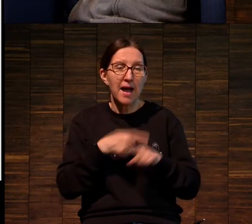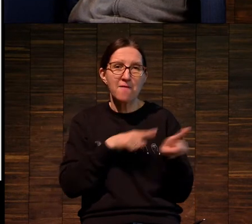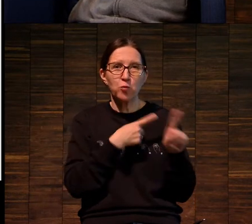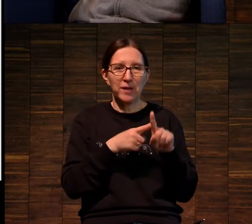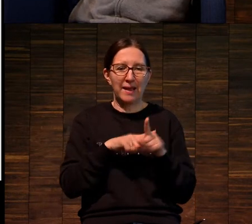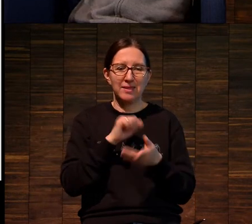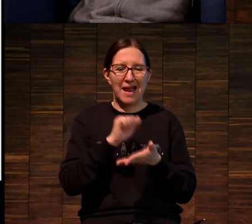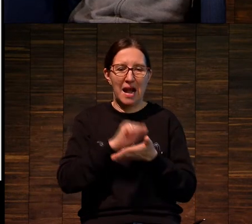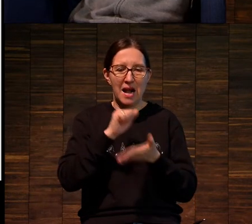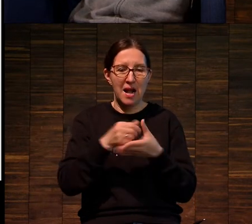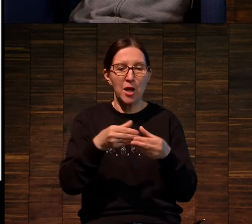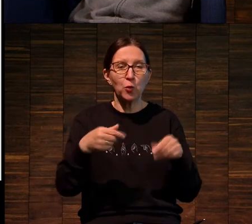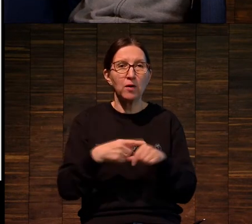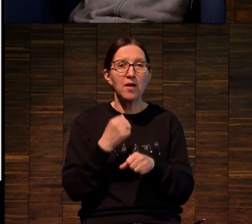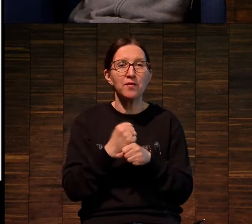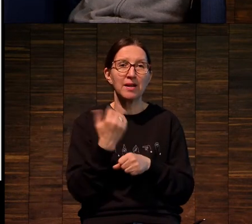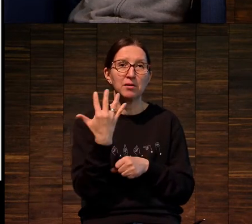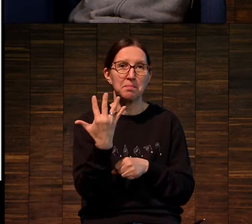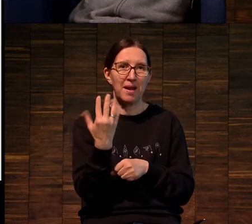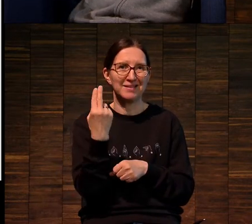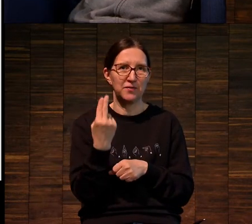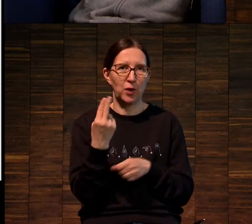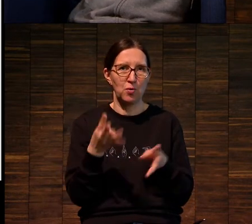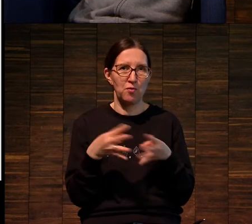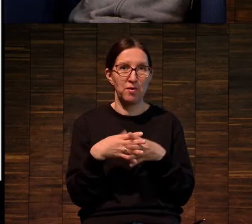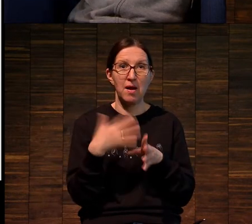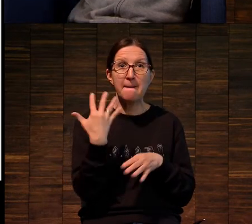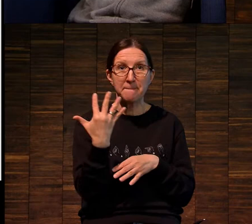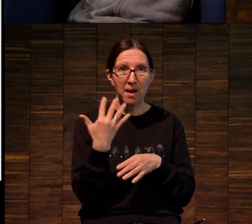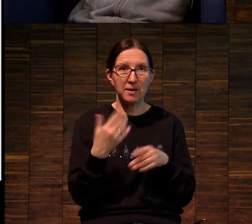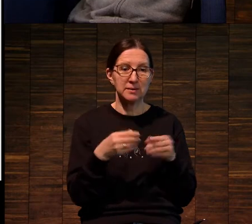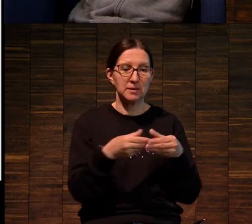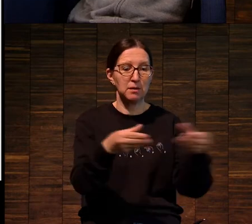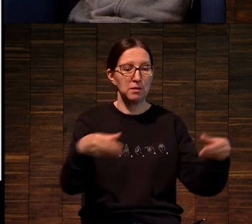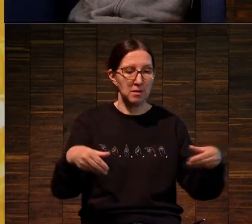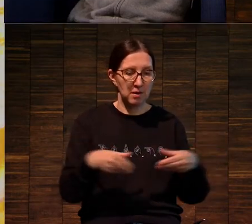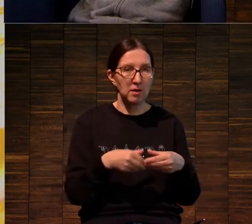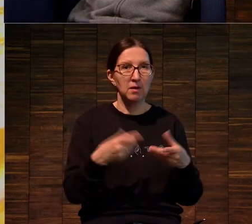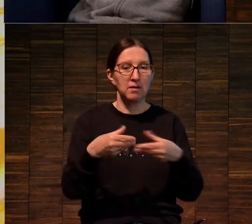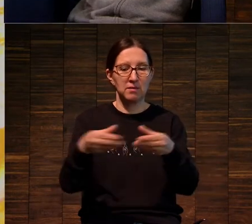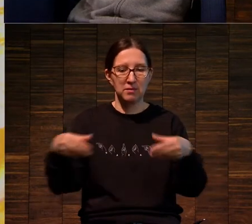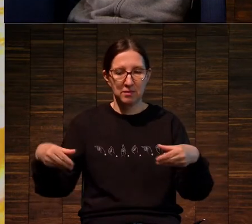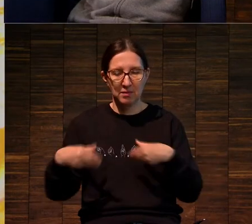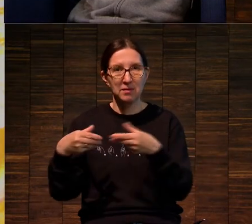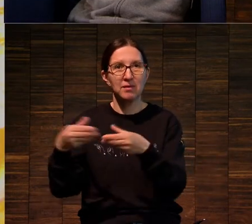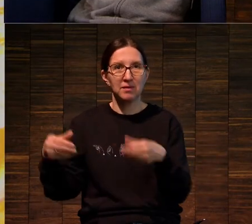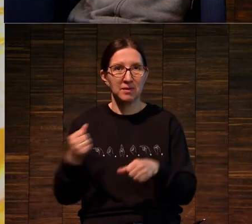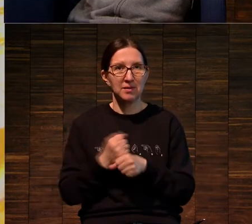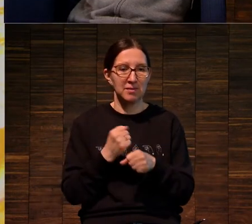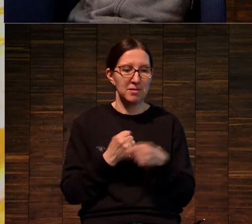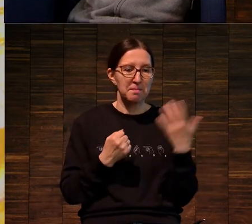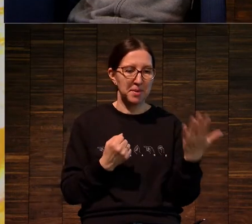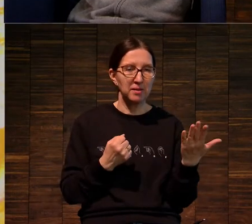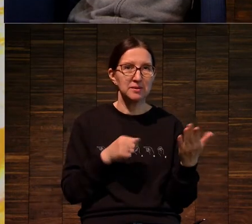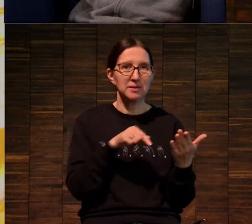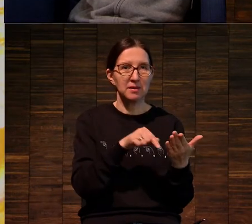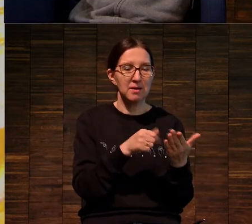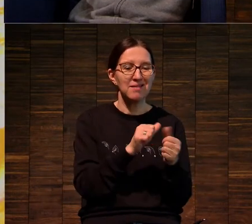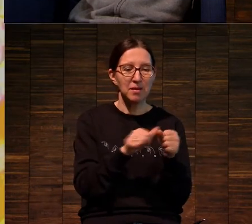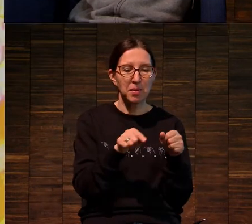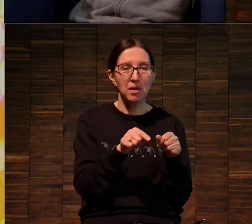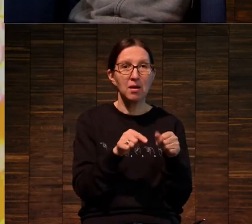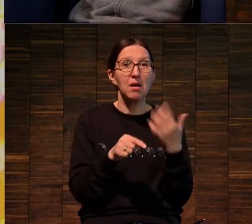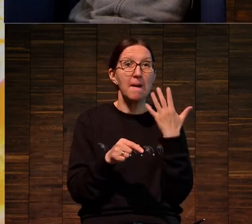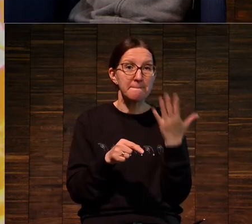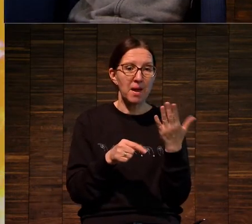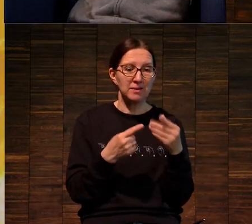литография сделана в пять цветов, то есть это пять форм поэтапно создавали вот это вот состояние, то